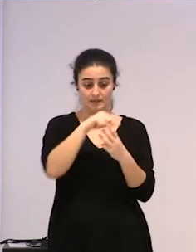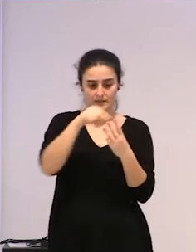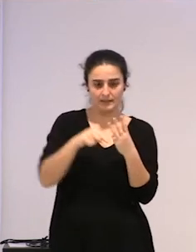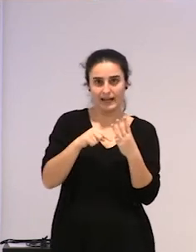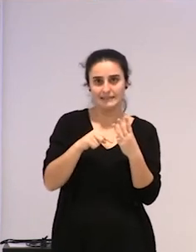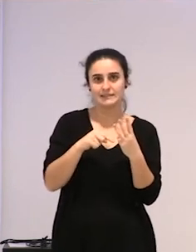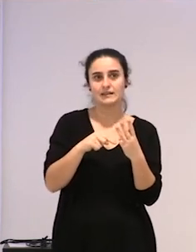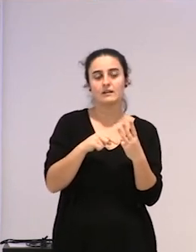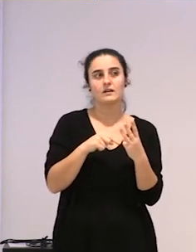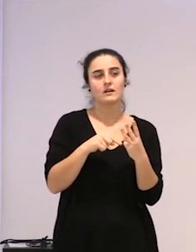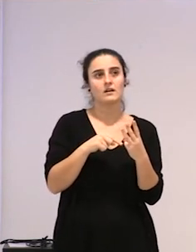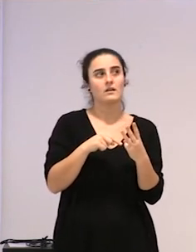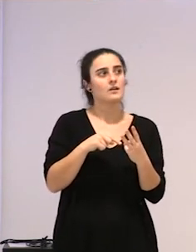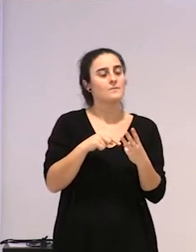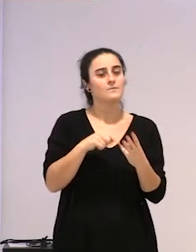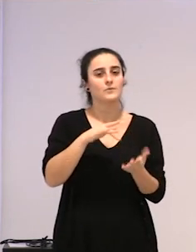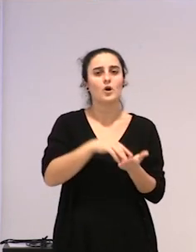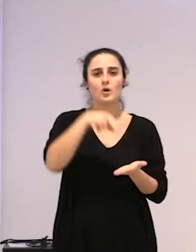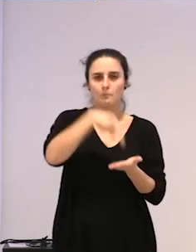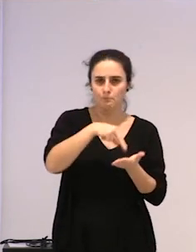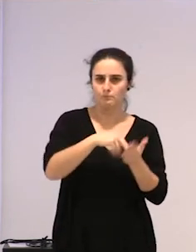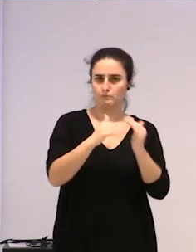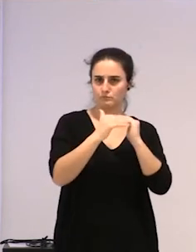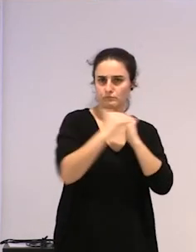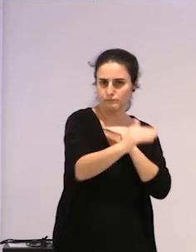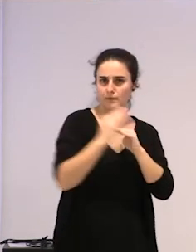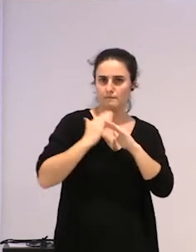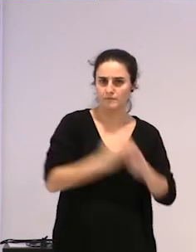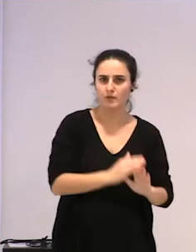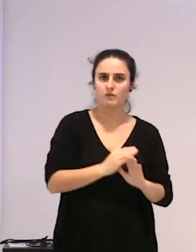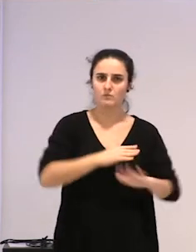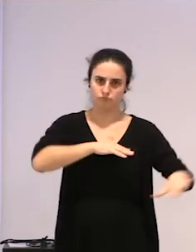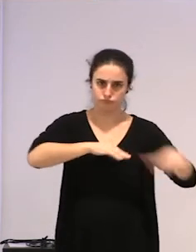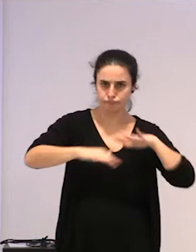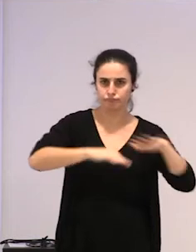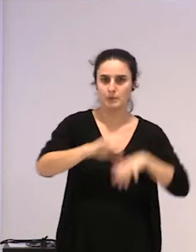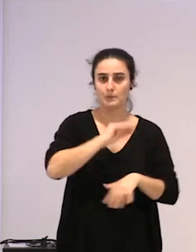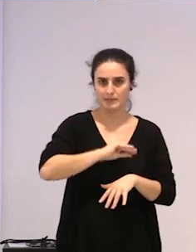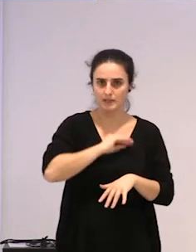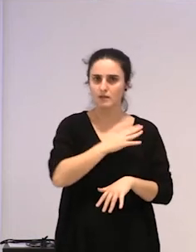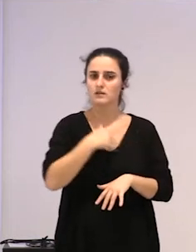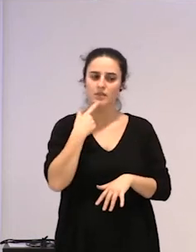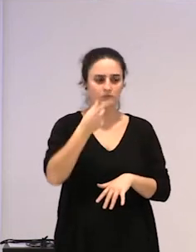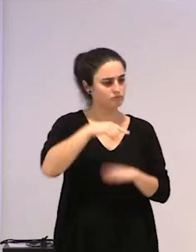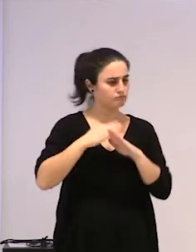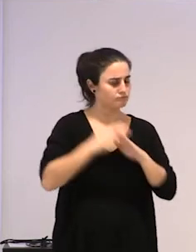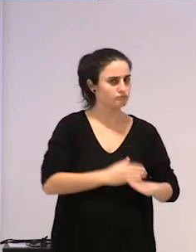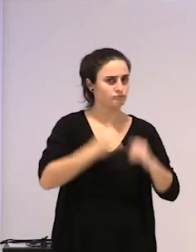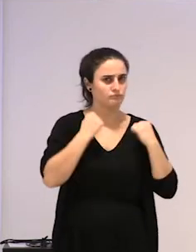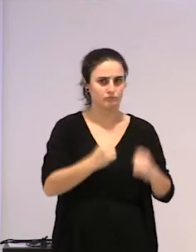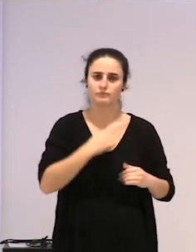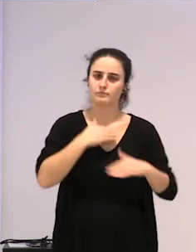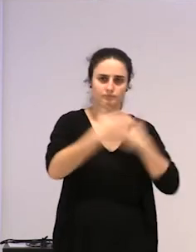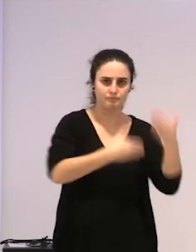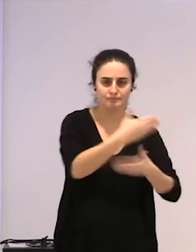oso, ba, iraunkorra eta aktiboa izan dutenak, hau da, mantendu direnak, iru ere muetan,